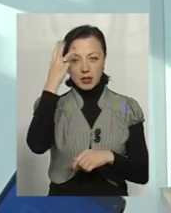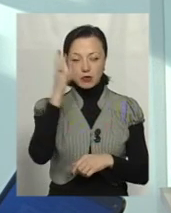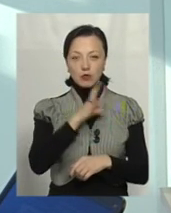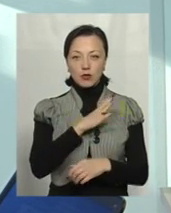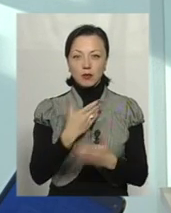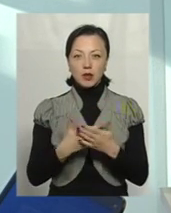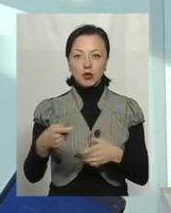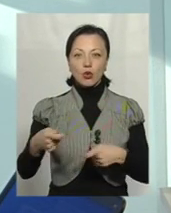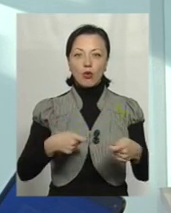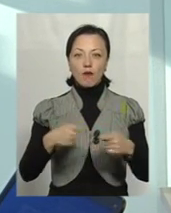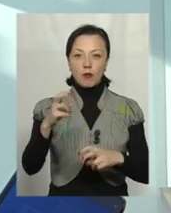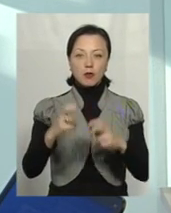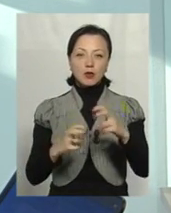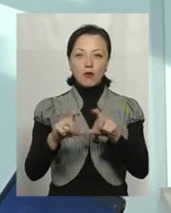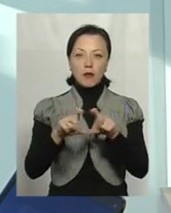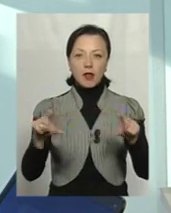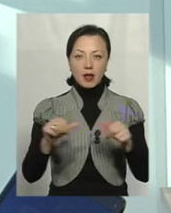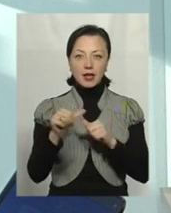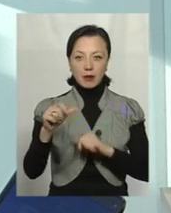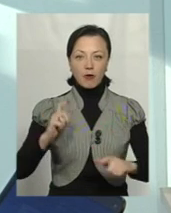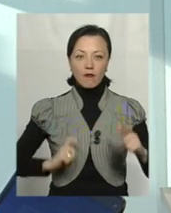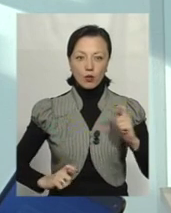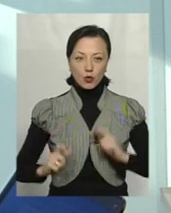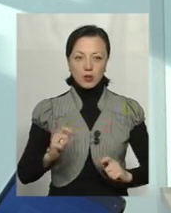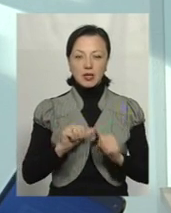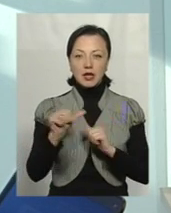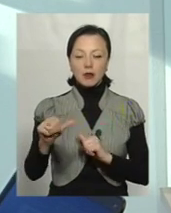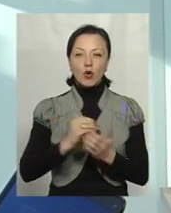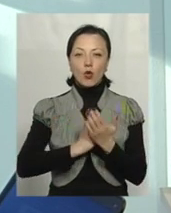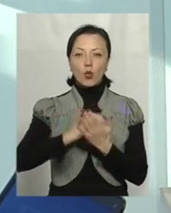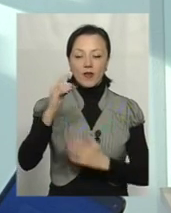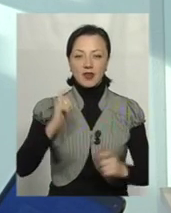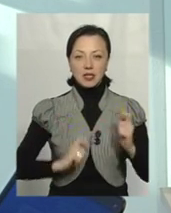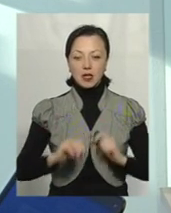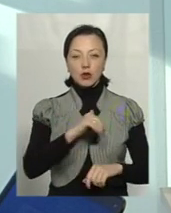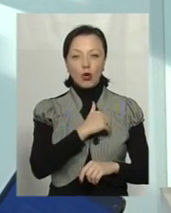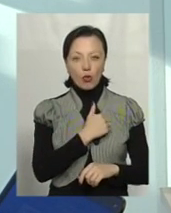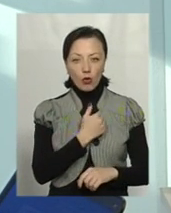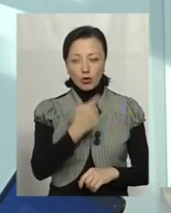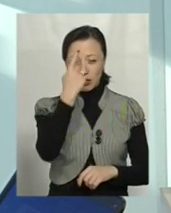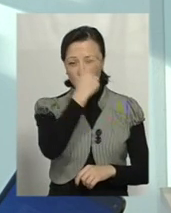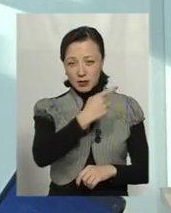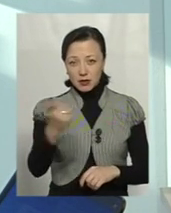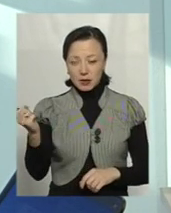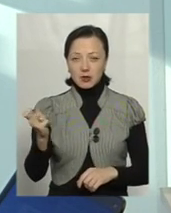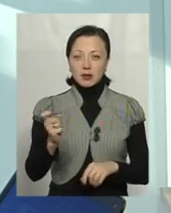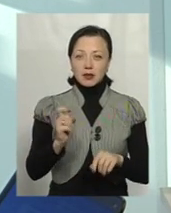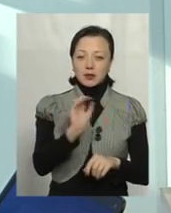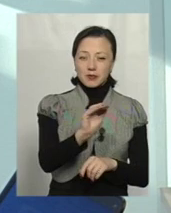був, наприклад, в торгово-промисловій палаті, крім вузів, крім університетів. Я хочу достукатись до всіх